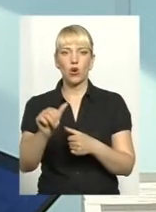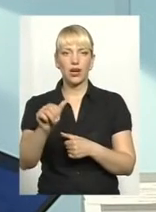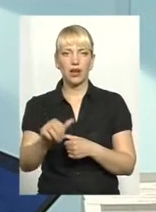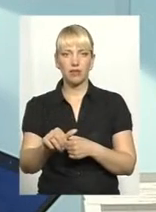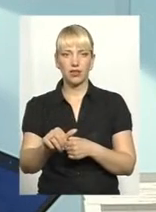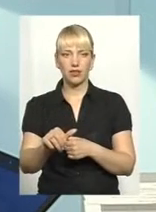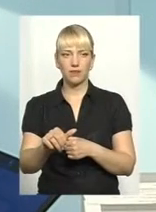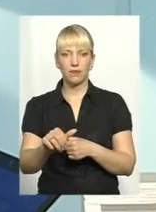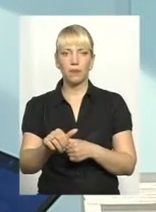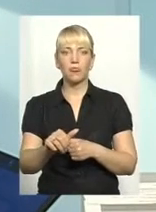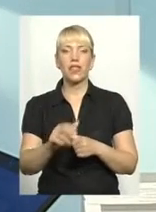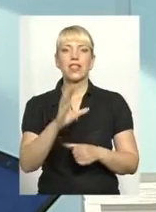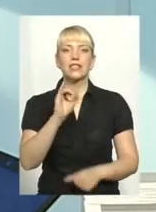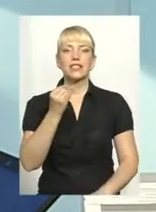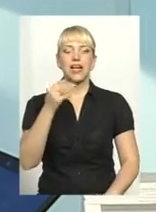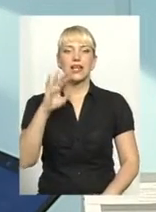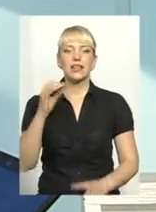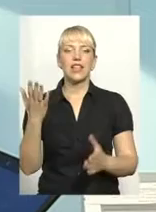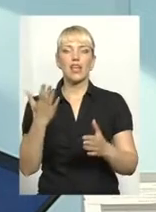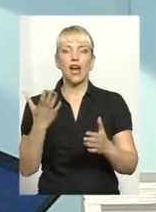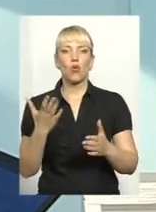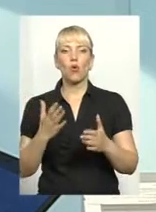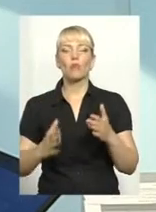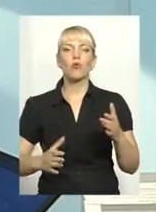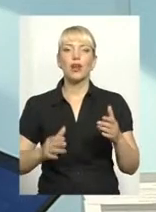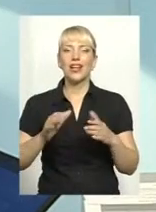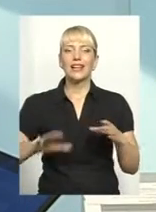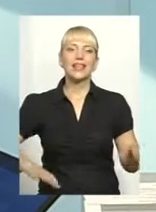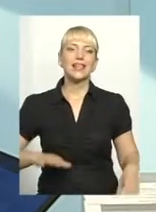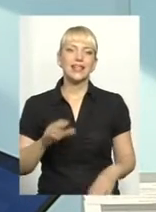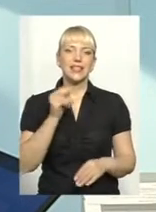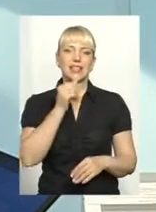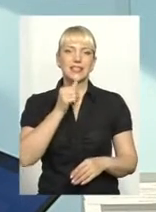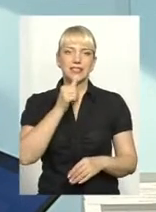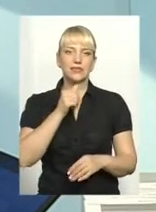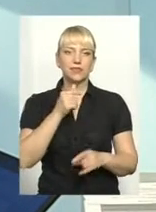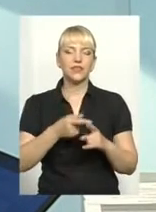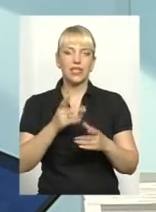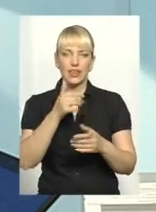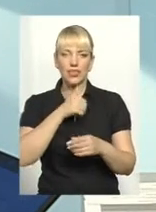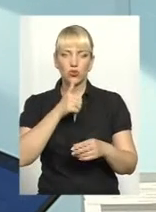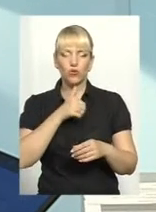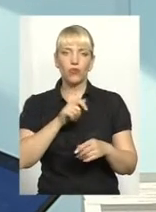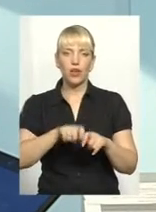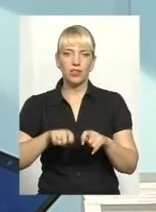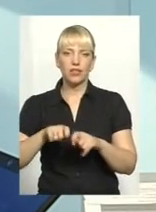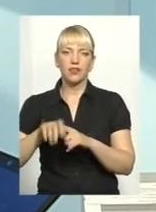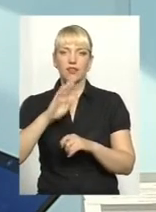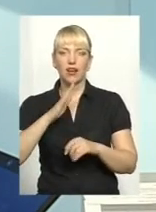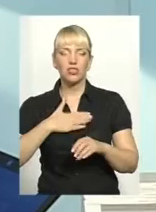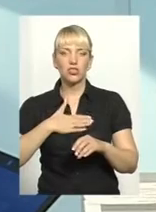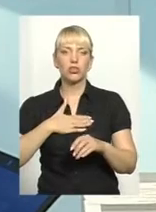сайт, на якому тестується, якби тренажер, на якому проходить тестування нашої додаткової програми.